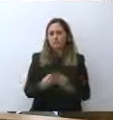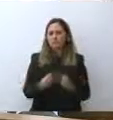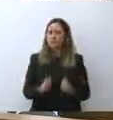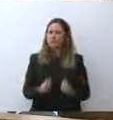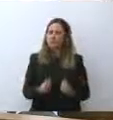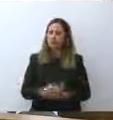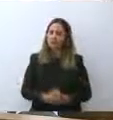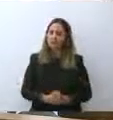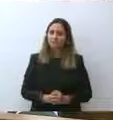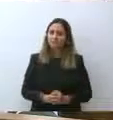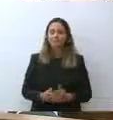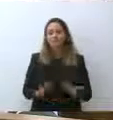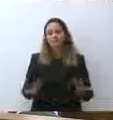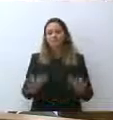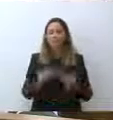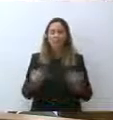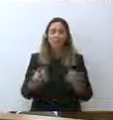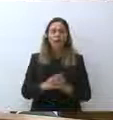Va bene.